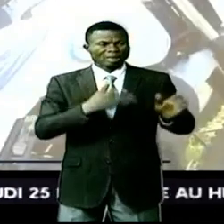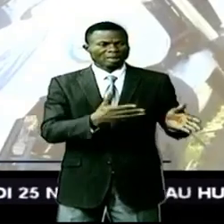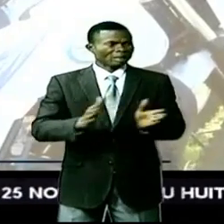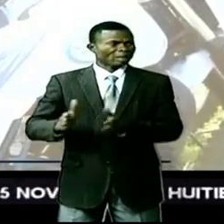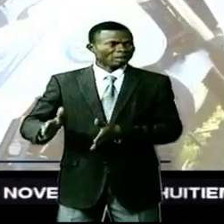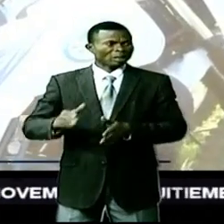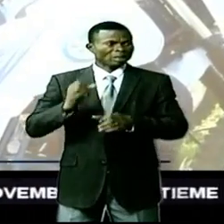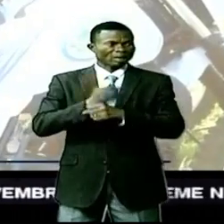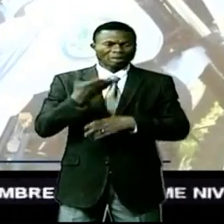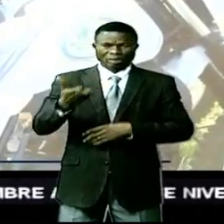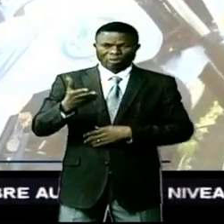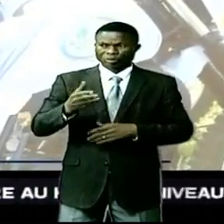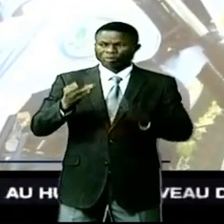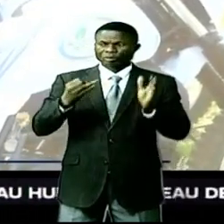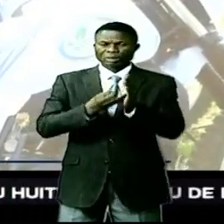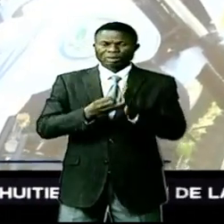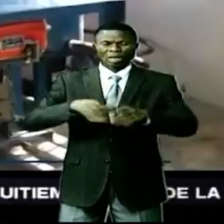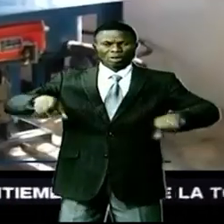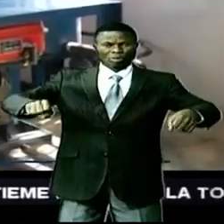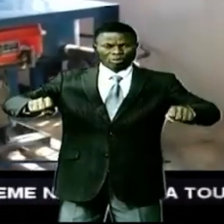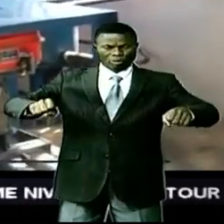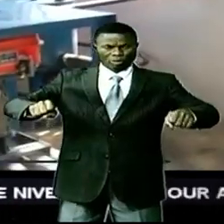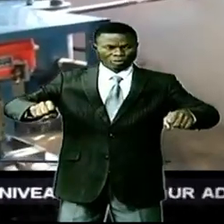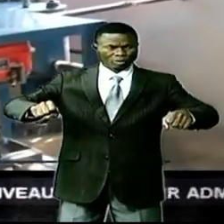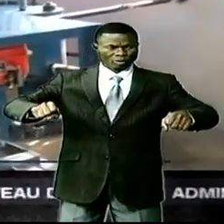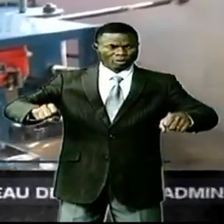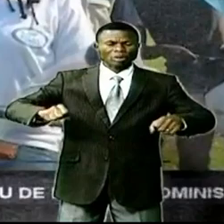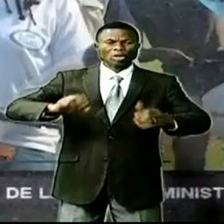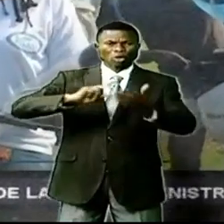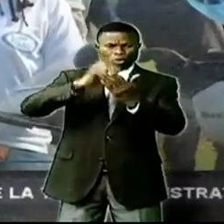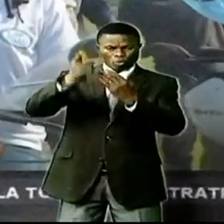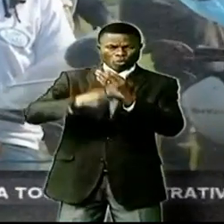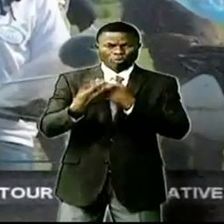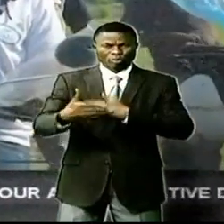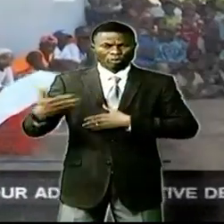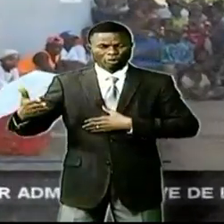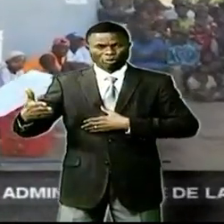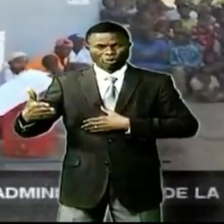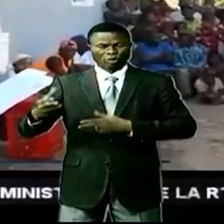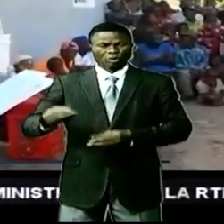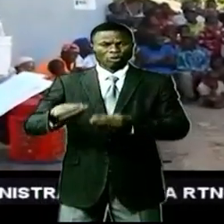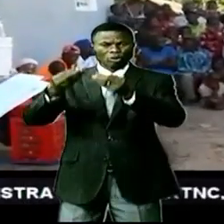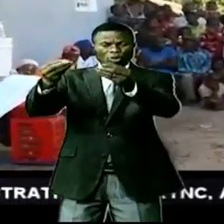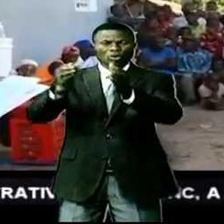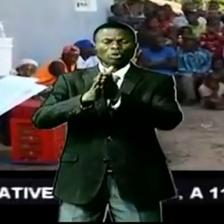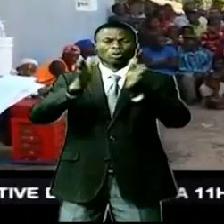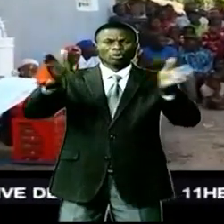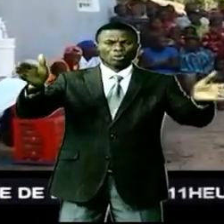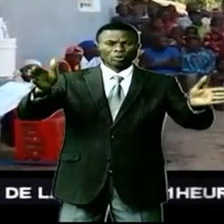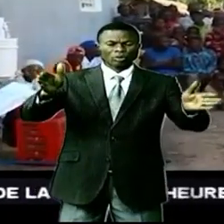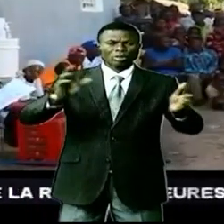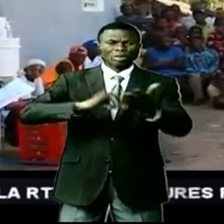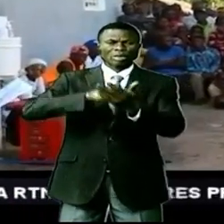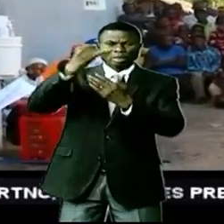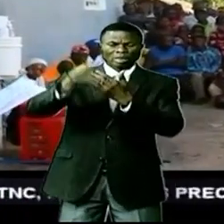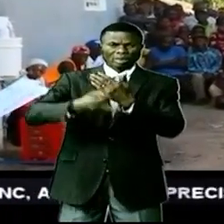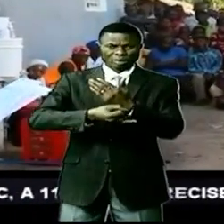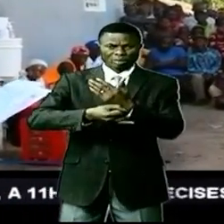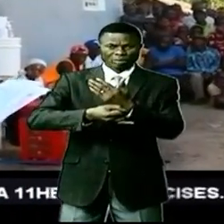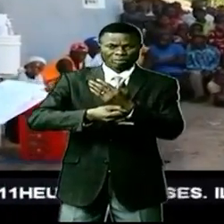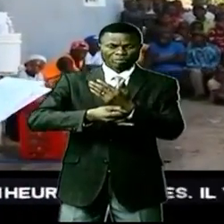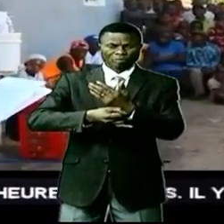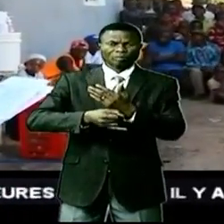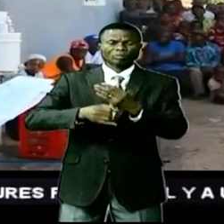réhabilité et 7 motos de marque Yamaha figurent parmi les ouvrages et outils remis officiellement par le projet intégré de